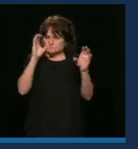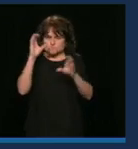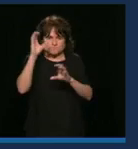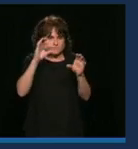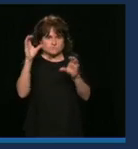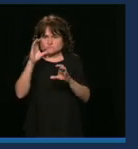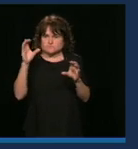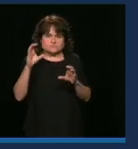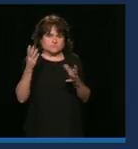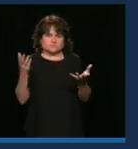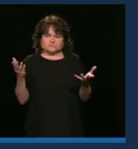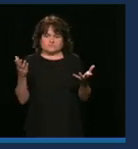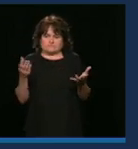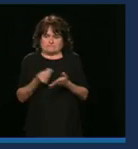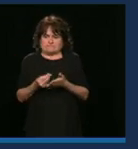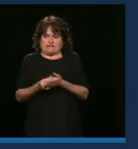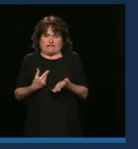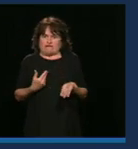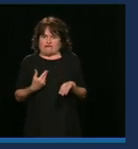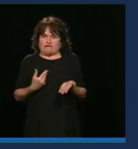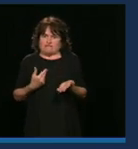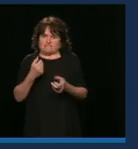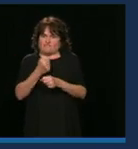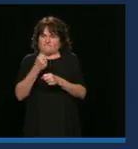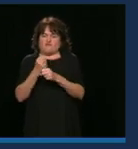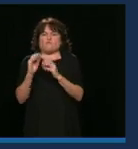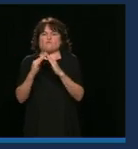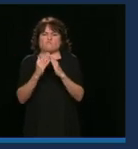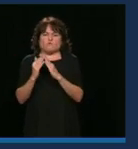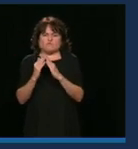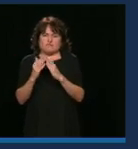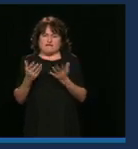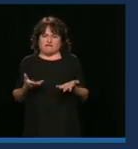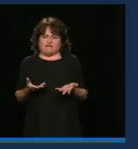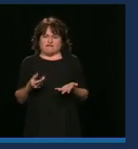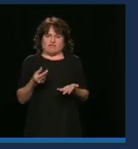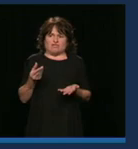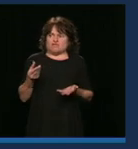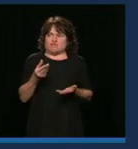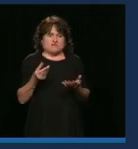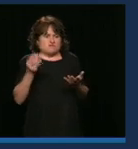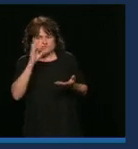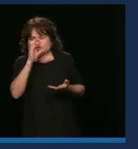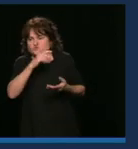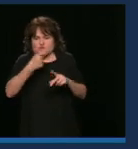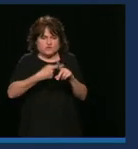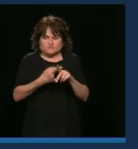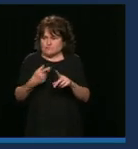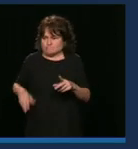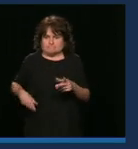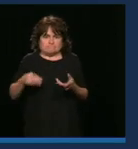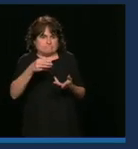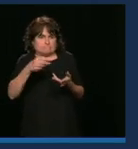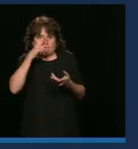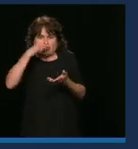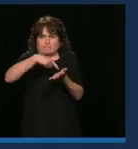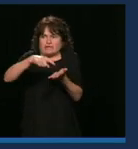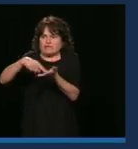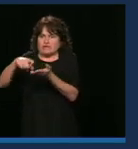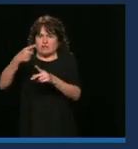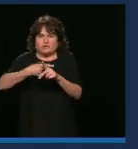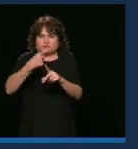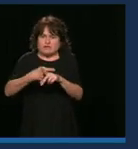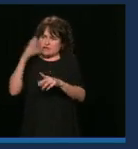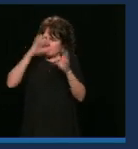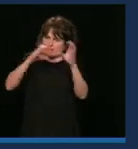J'avais juste mon petit salaire de travailleuse communautaire, puis inévitablement, je ne trouvais pas de logement. J'ai cherché longtemps, et ce qui